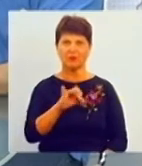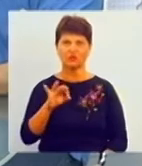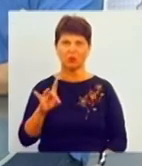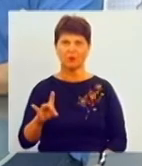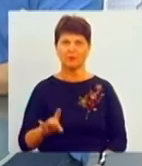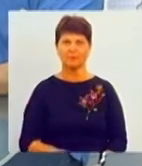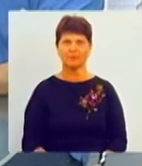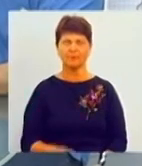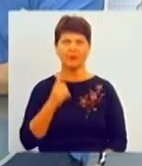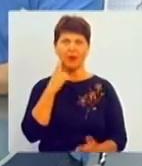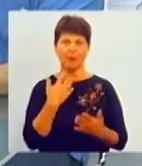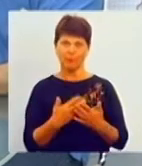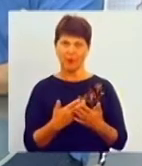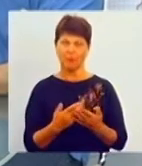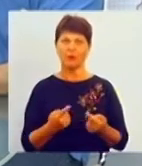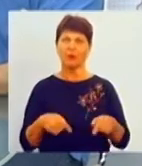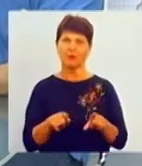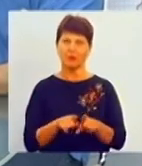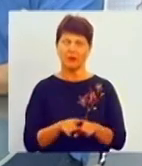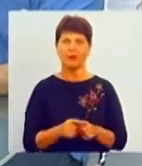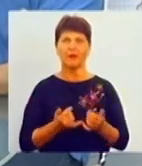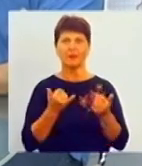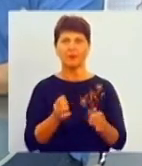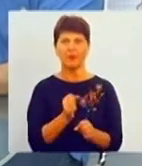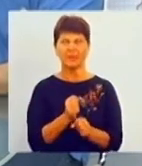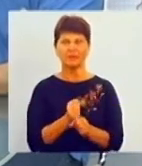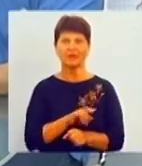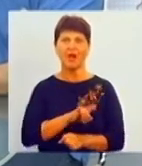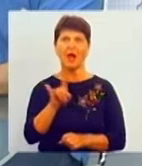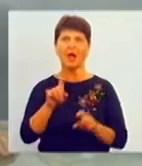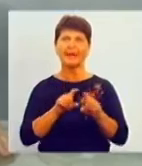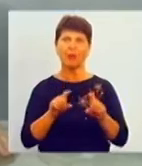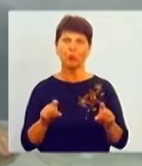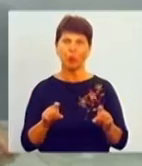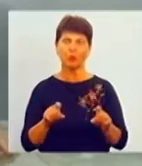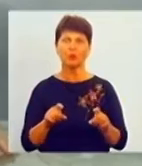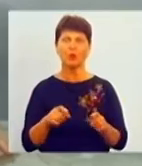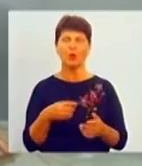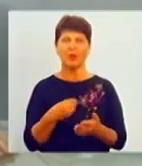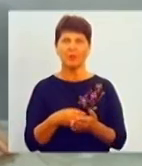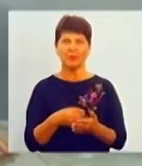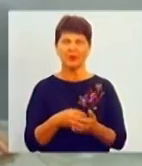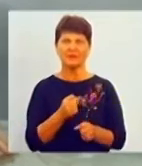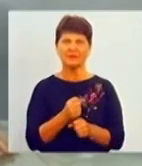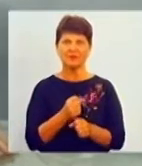Мабуть, так. Принаймні, для працівників аеропорту, для працівників авіаційної з галузі